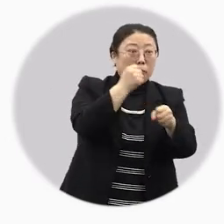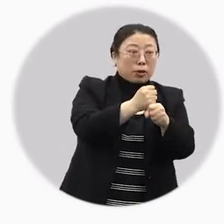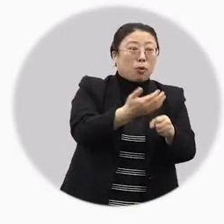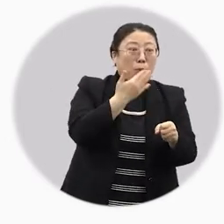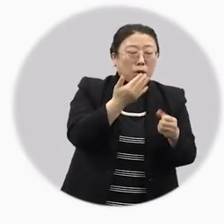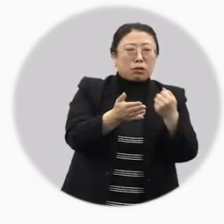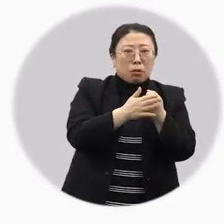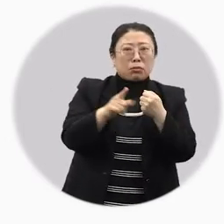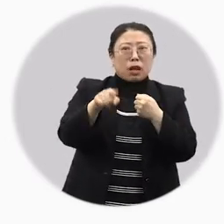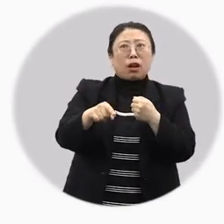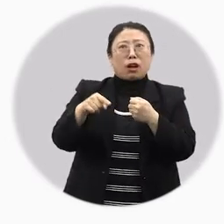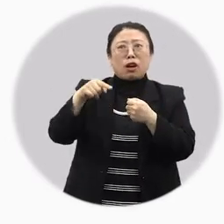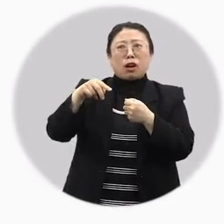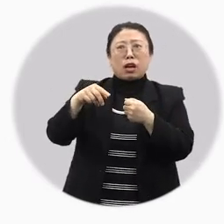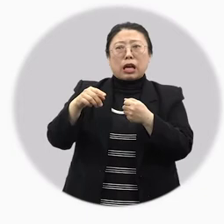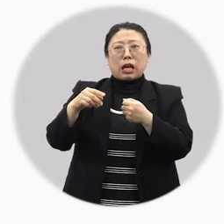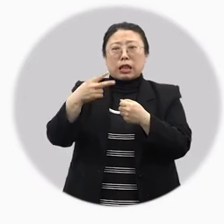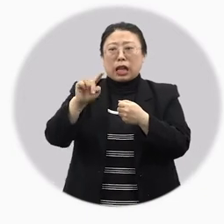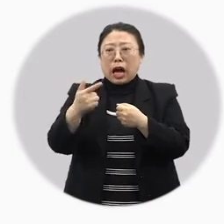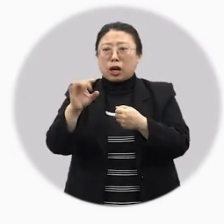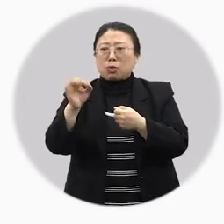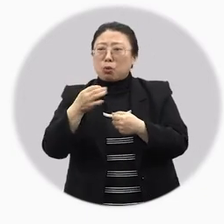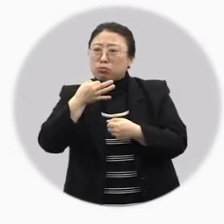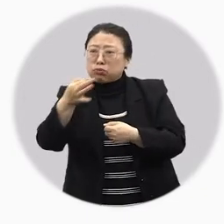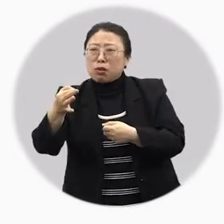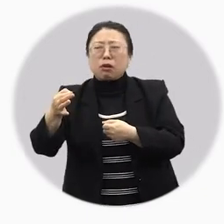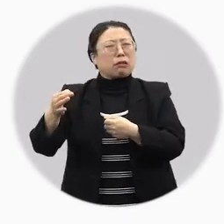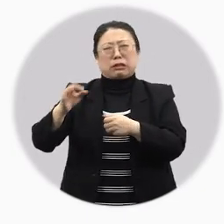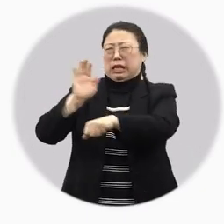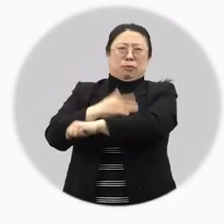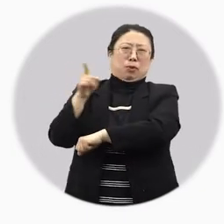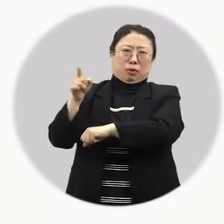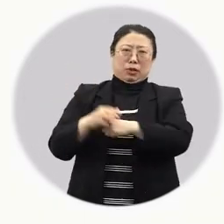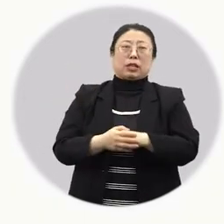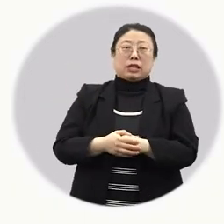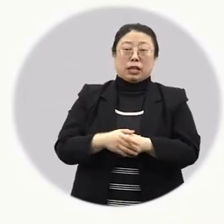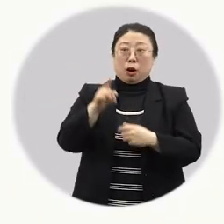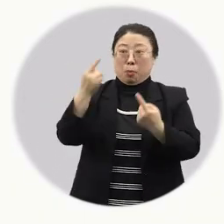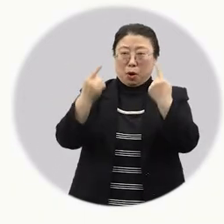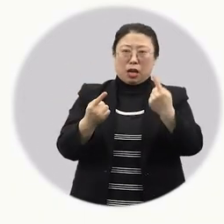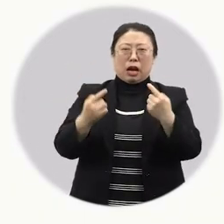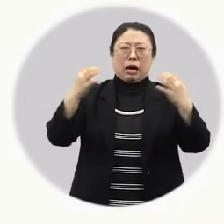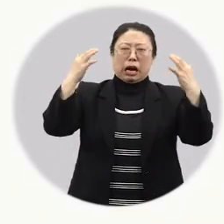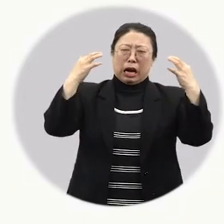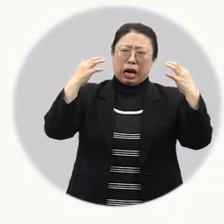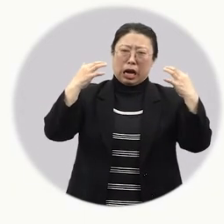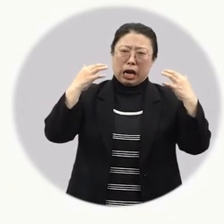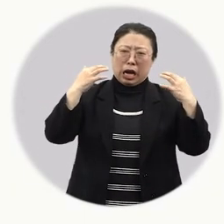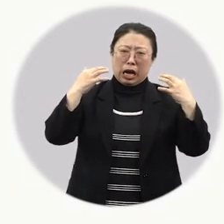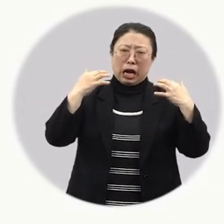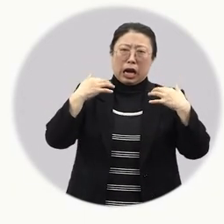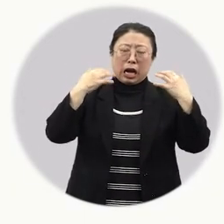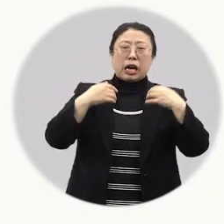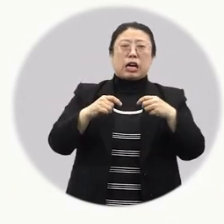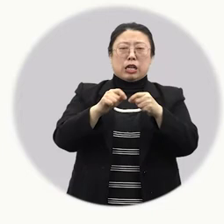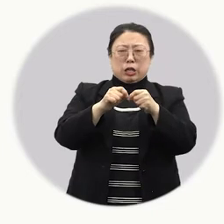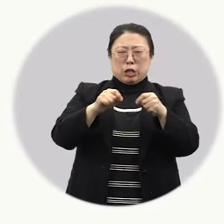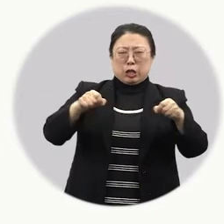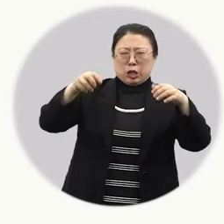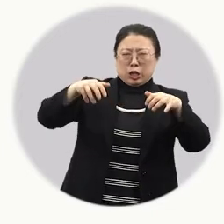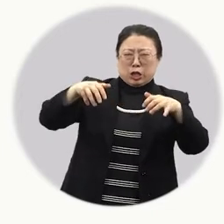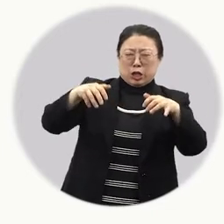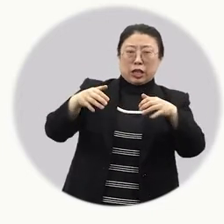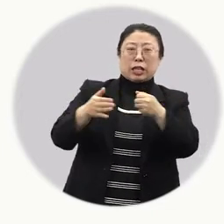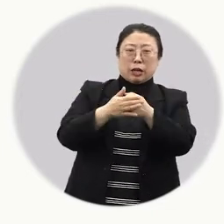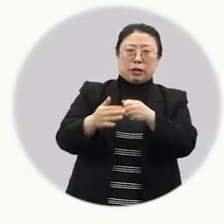해먹은 날이라 수린날이라고 했다는 속설은 잘못된 거예요. 그보다는 더위와 긴 장마로 질병이